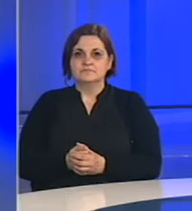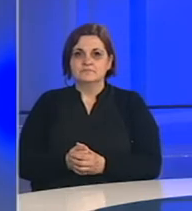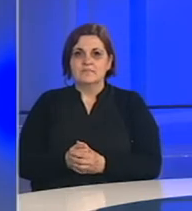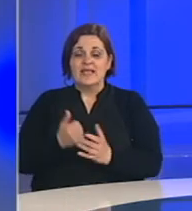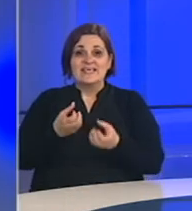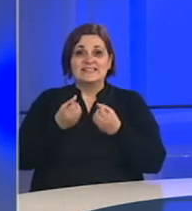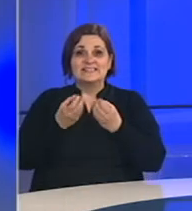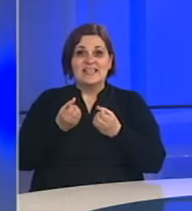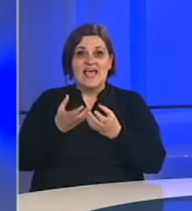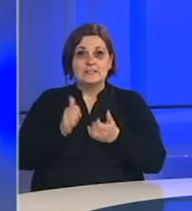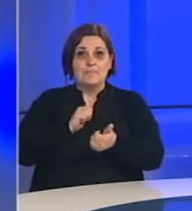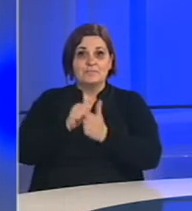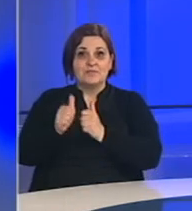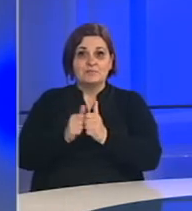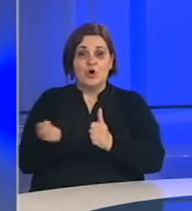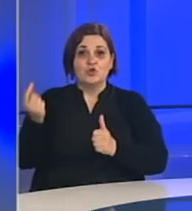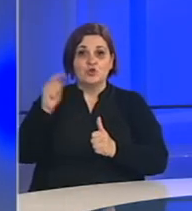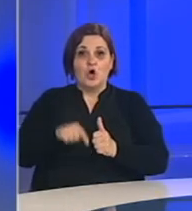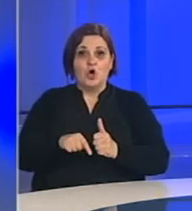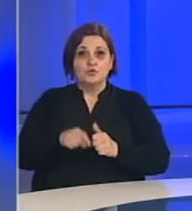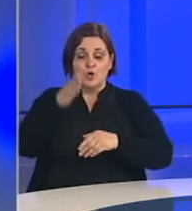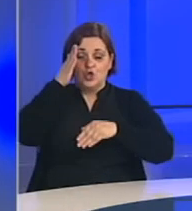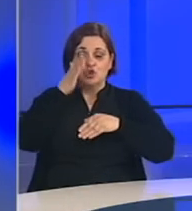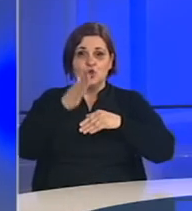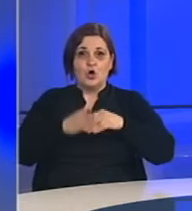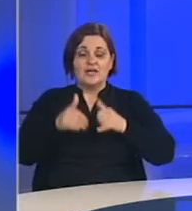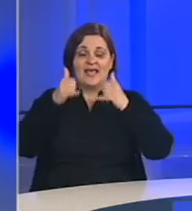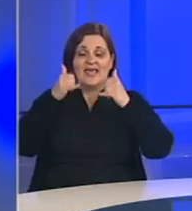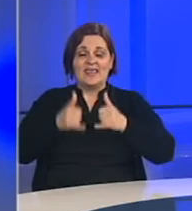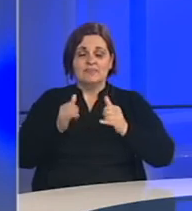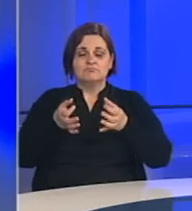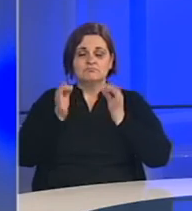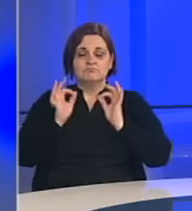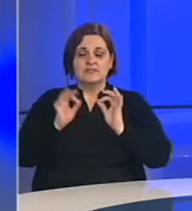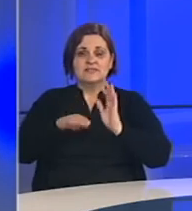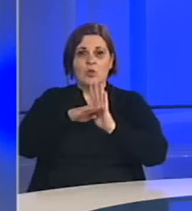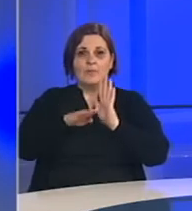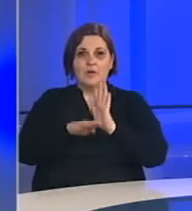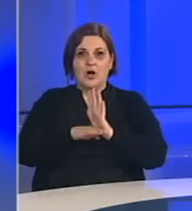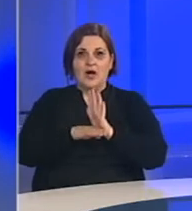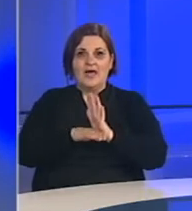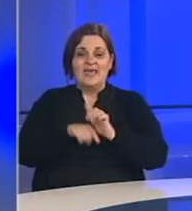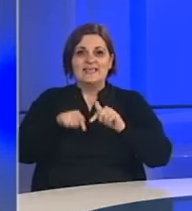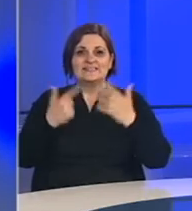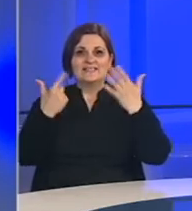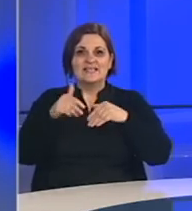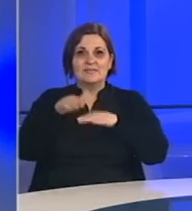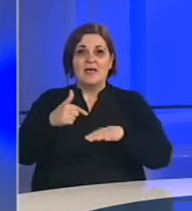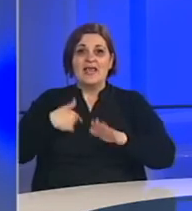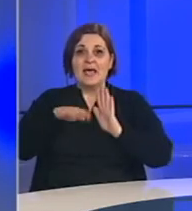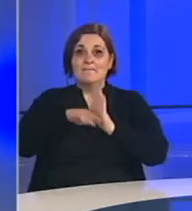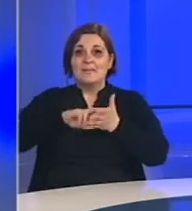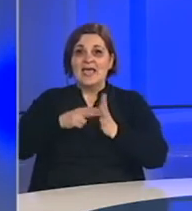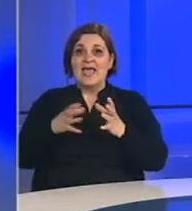Sa informacijama iz sporta stigli smo do kraja današnjeg izdanja specialnog programa za 7. maj. naša